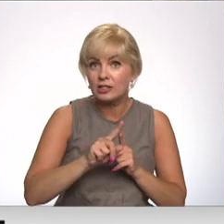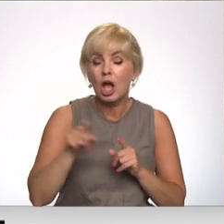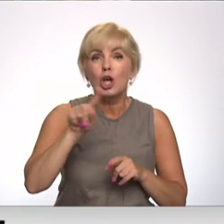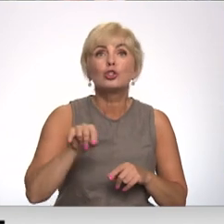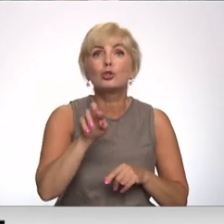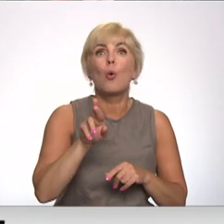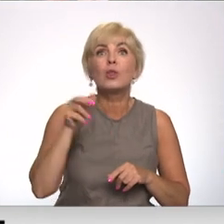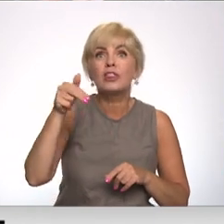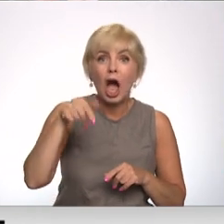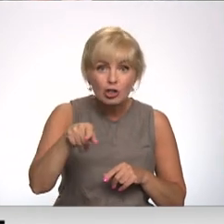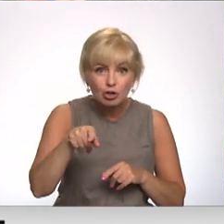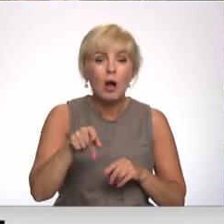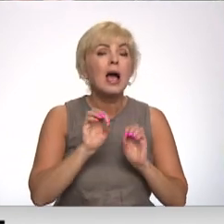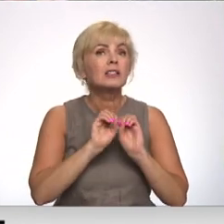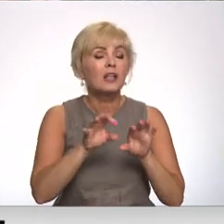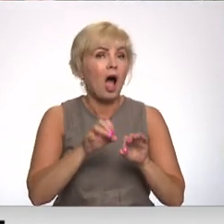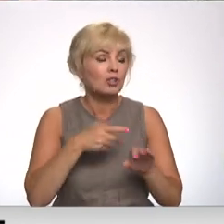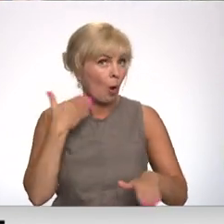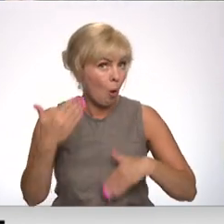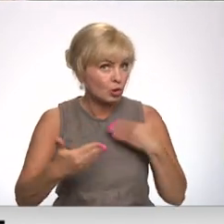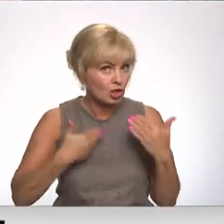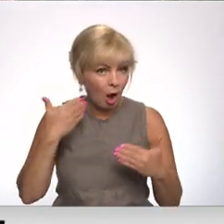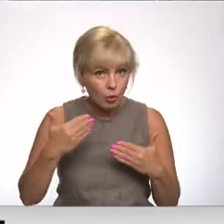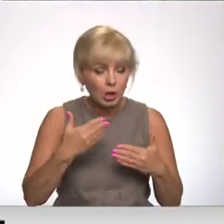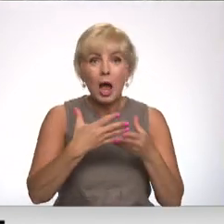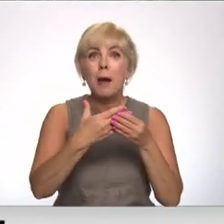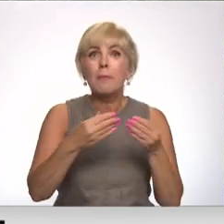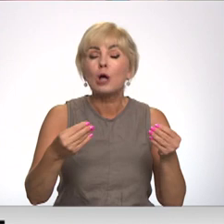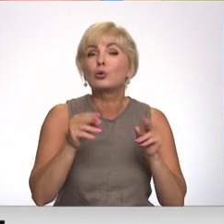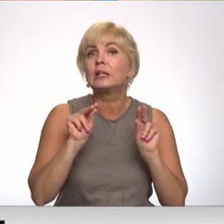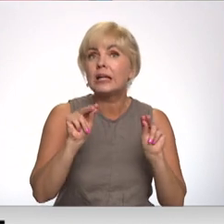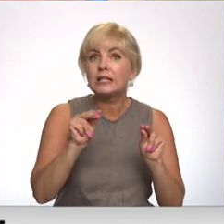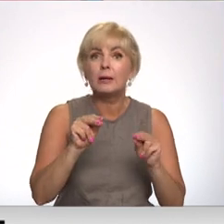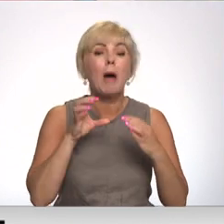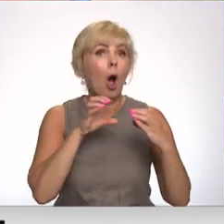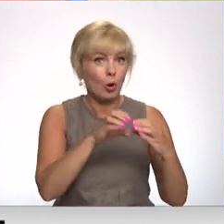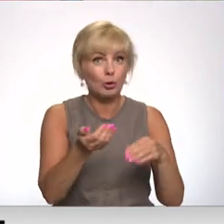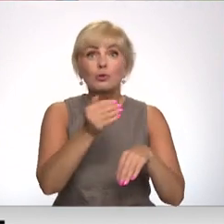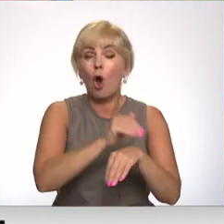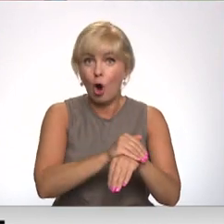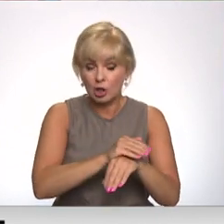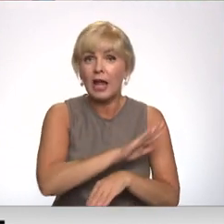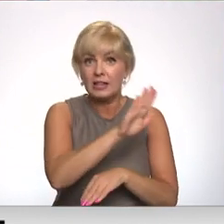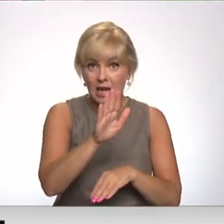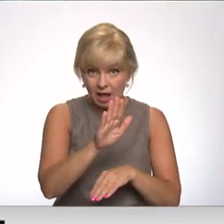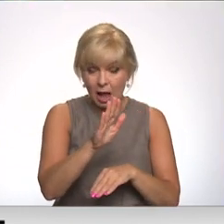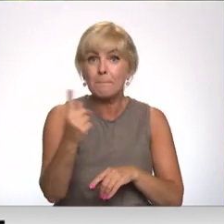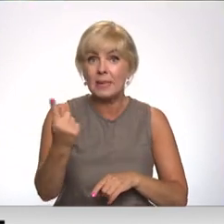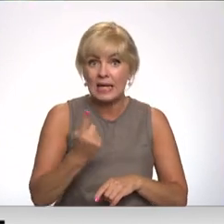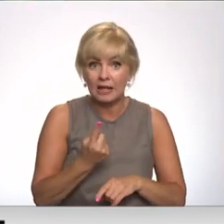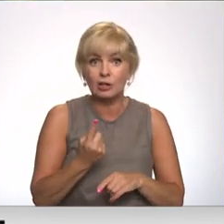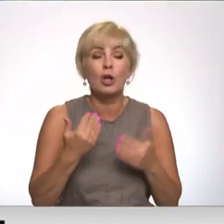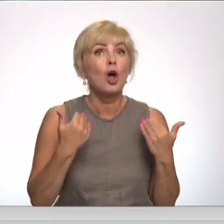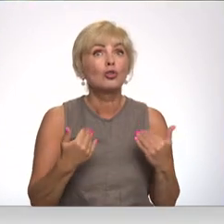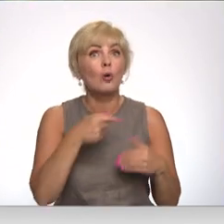pagasti iedzīvotāja Iena RTV pauša sašatumu, norādot, ka ir pazudz sticība, autobus konkrētajā dienā un laikā atnāks. Ja mums